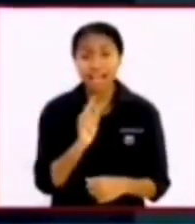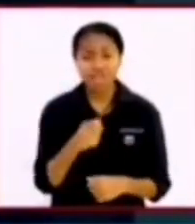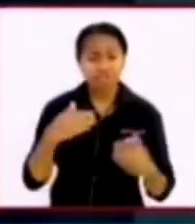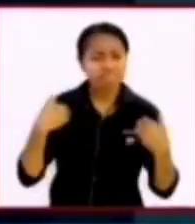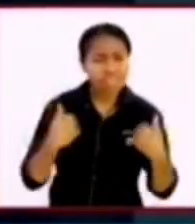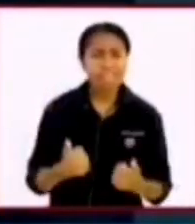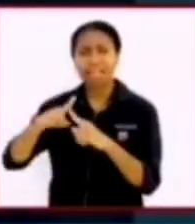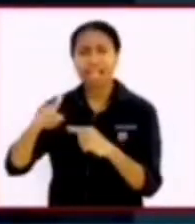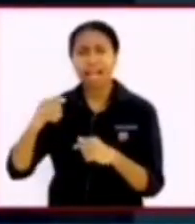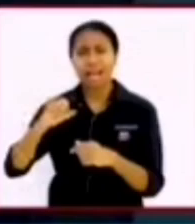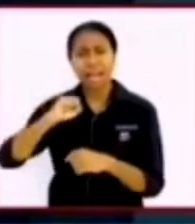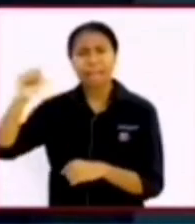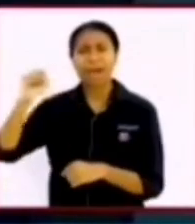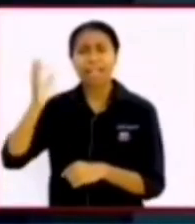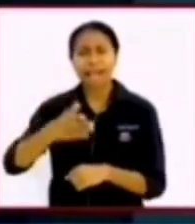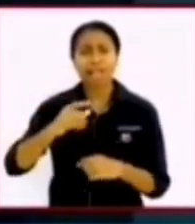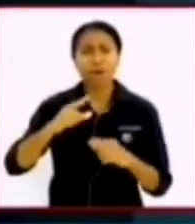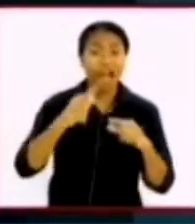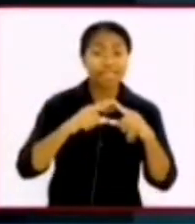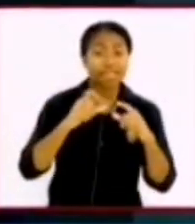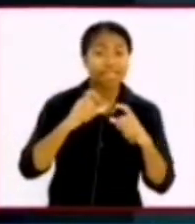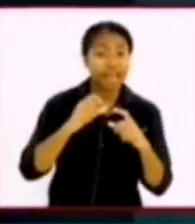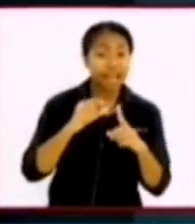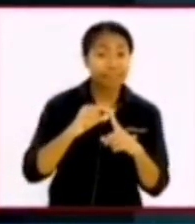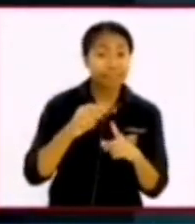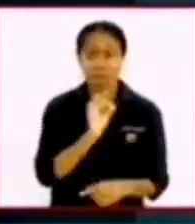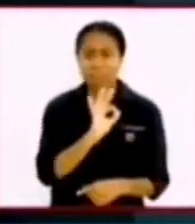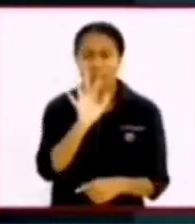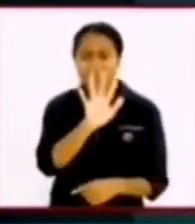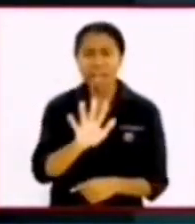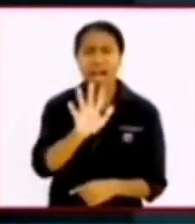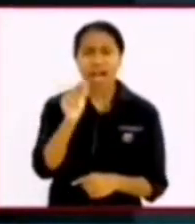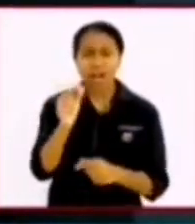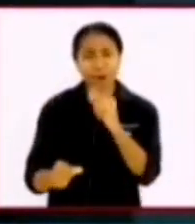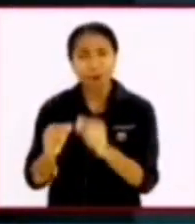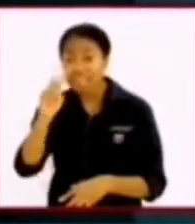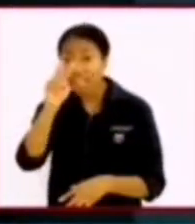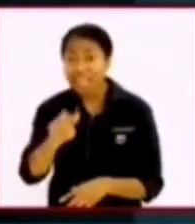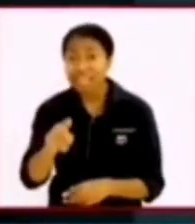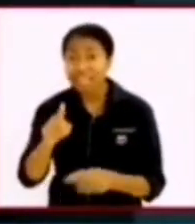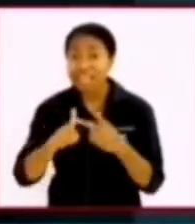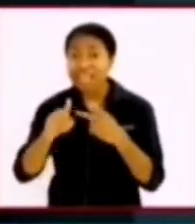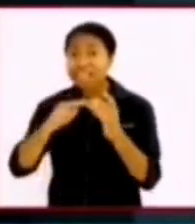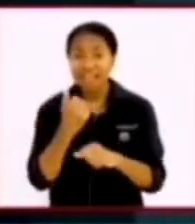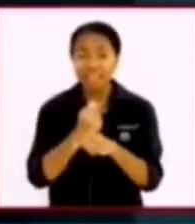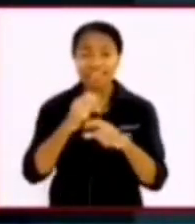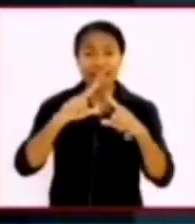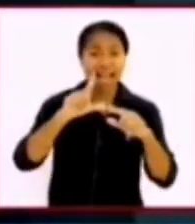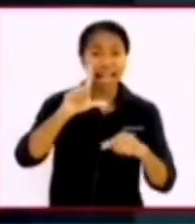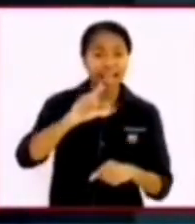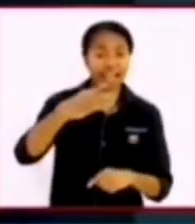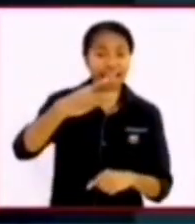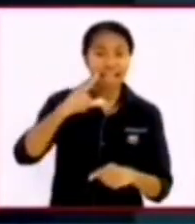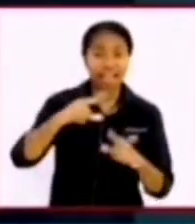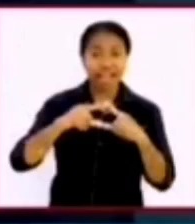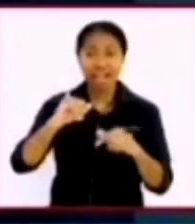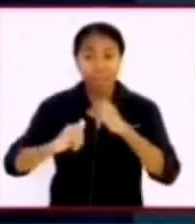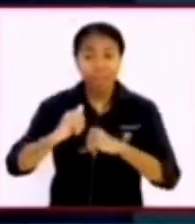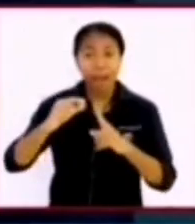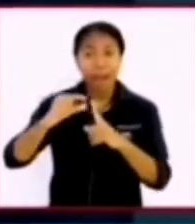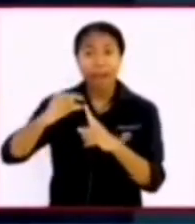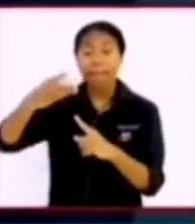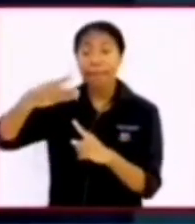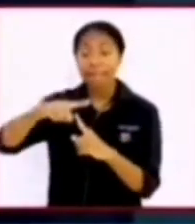yang begitu ajaib kita tidak pernah bayangkan orang-orang yang dianggap hina dari Galilea itu seperti Petrus dari Galilea